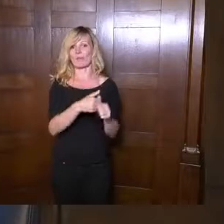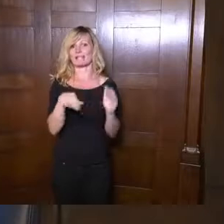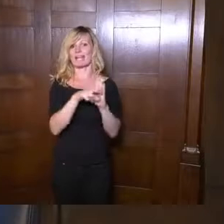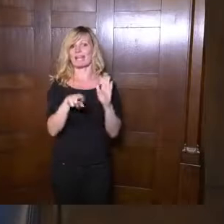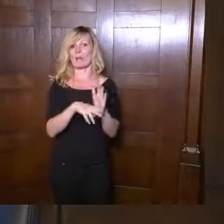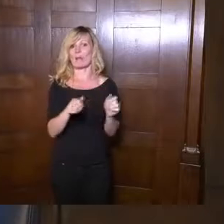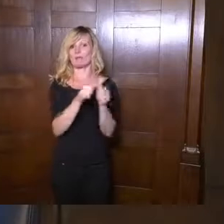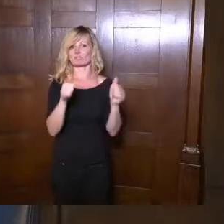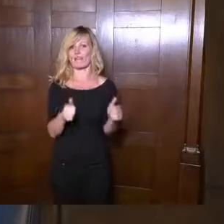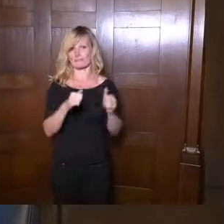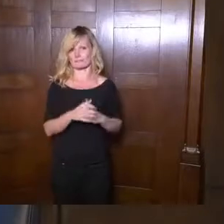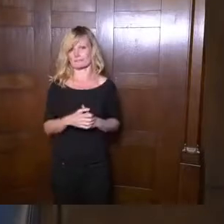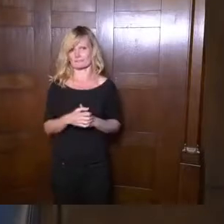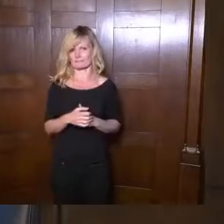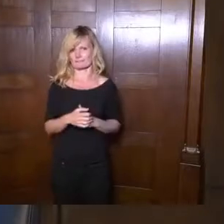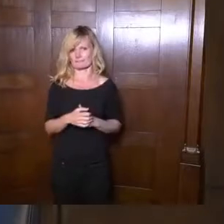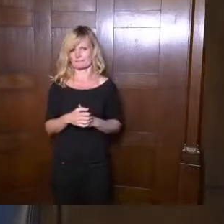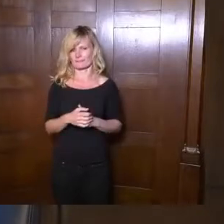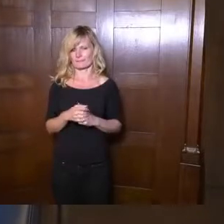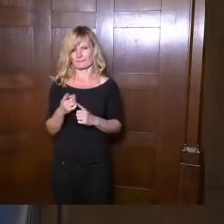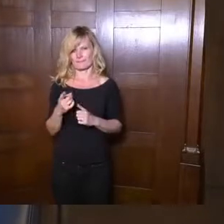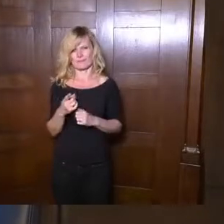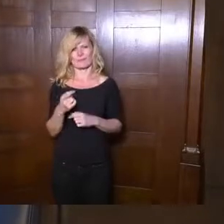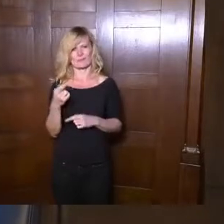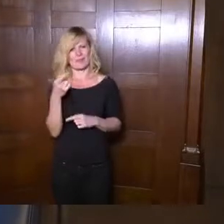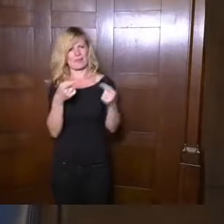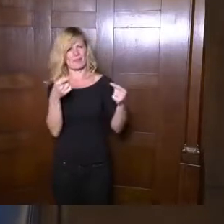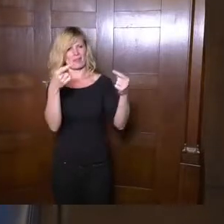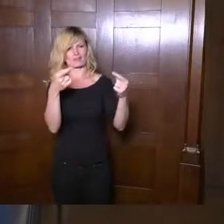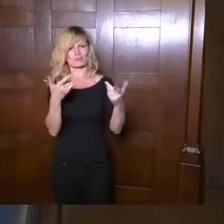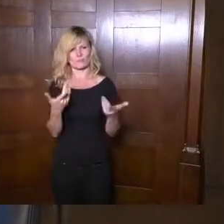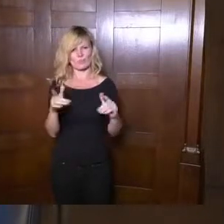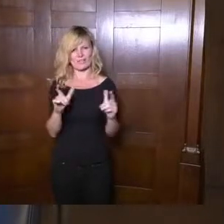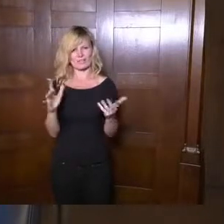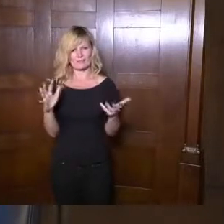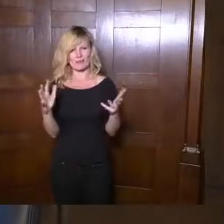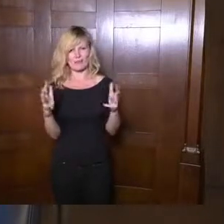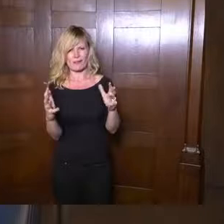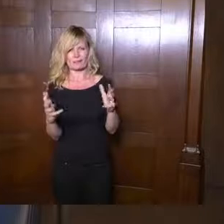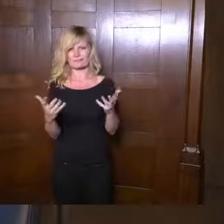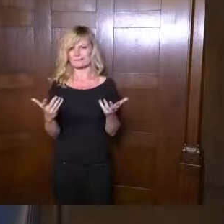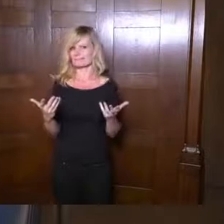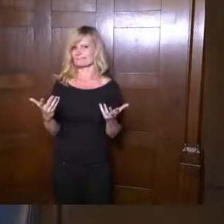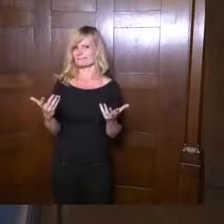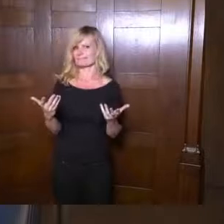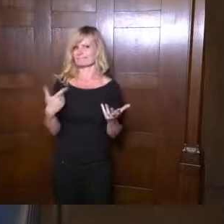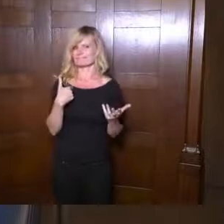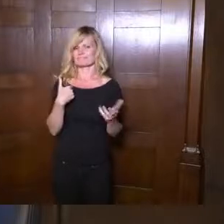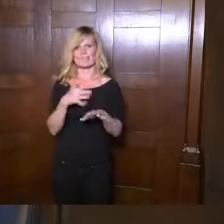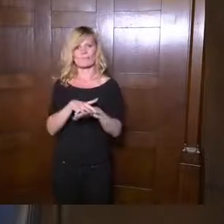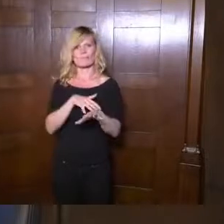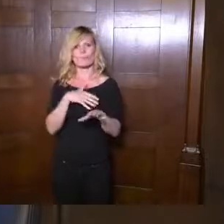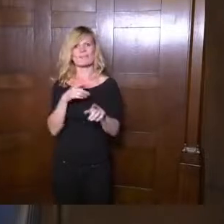Abstandsregeln, halte ich das für äußerst bedenklich. Man hat also ein bisschen den Eindruck bekommen, es gibt Zeichen, dass